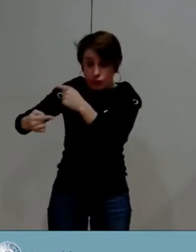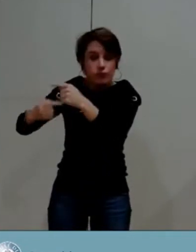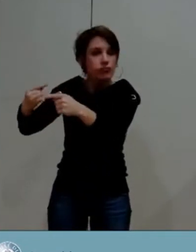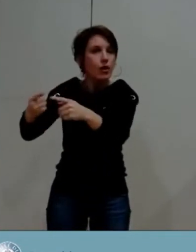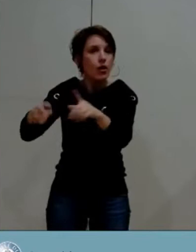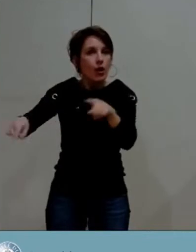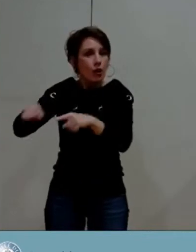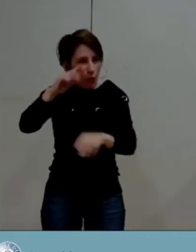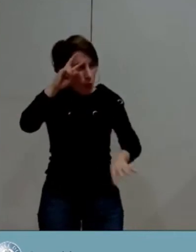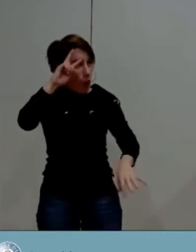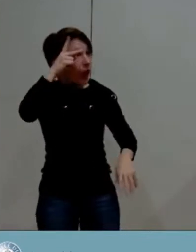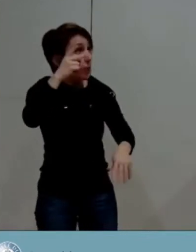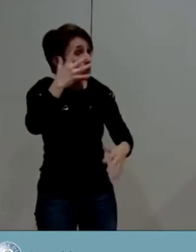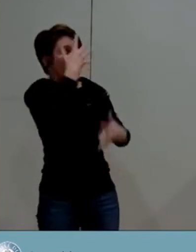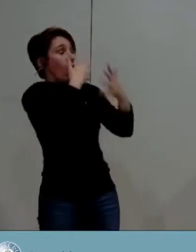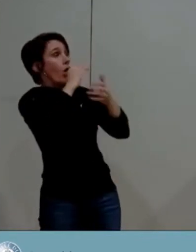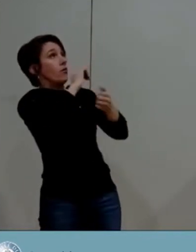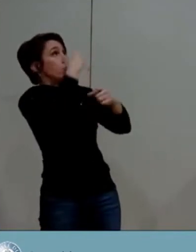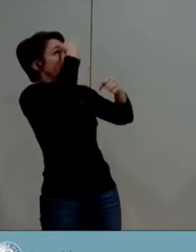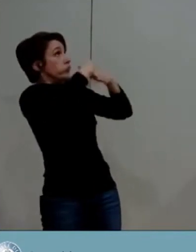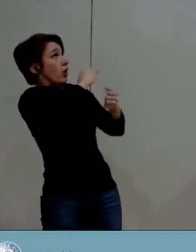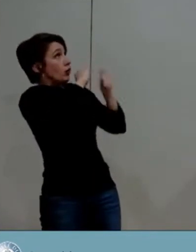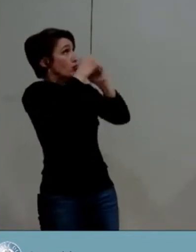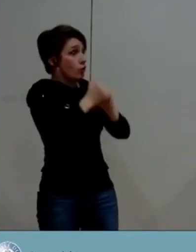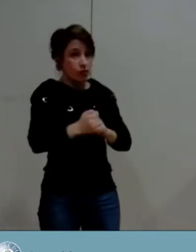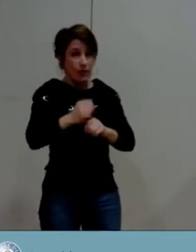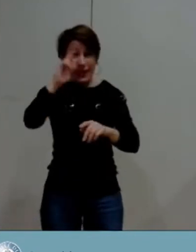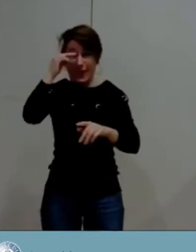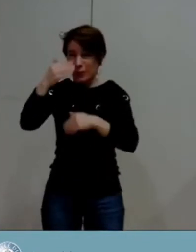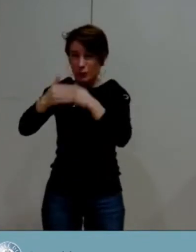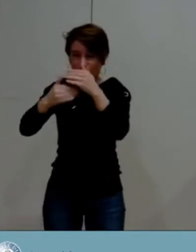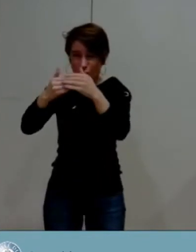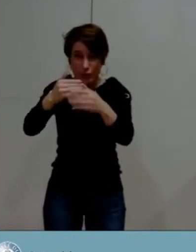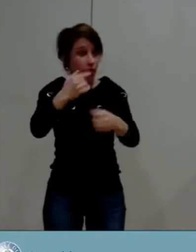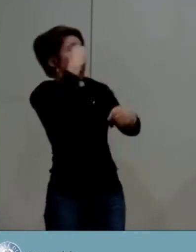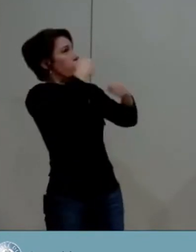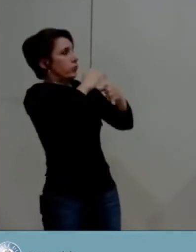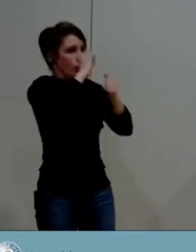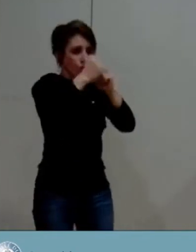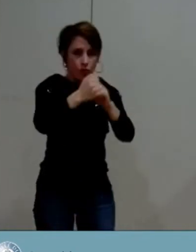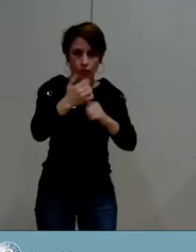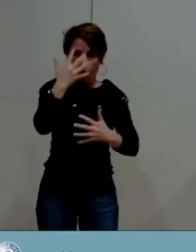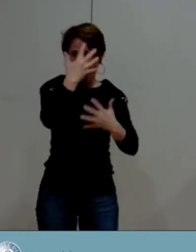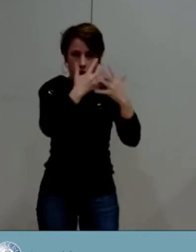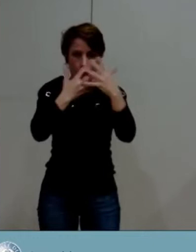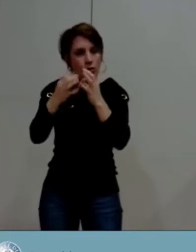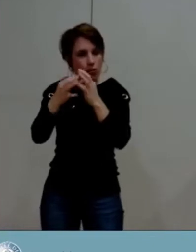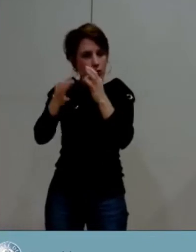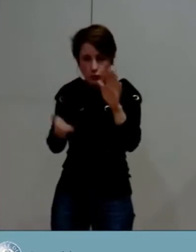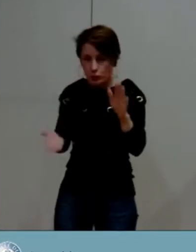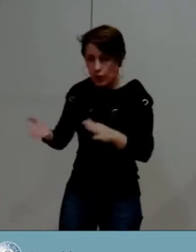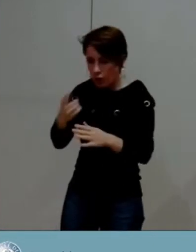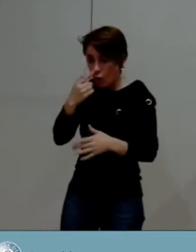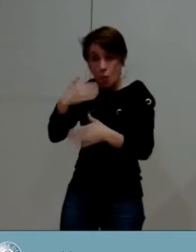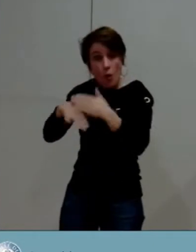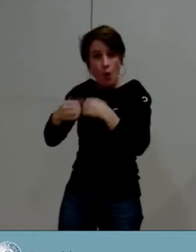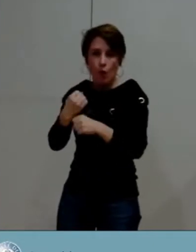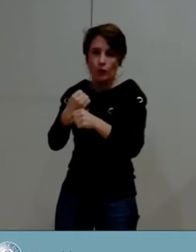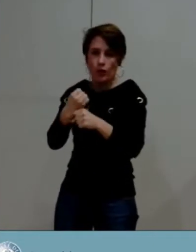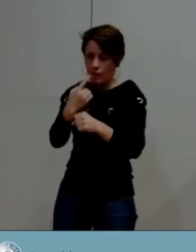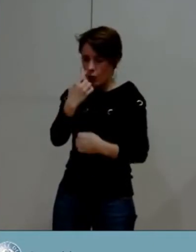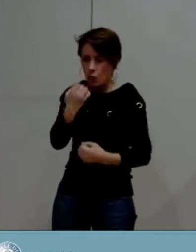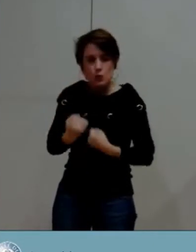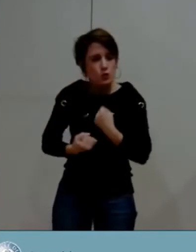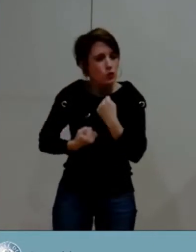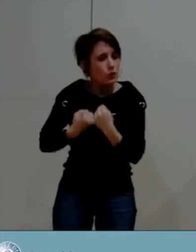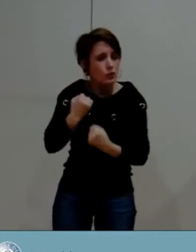et qui leur demandent un pouvoir d'adaptation peu commun. Une véritable souffrance au travail s'installe au muséum,